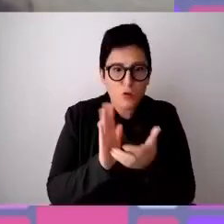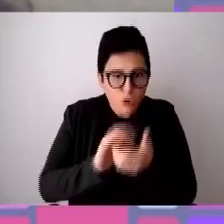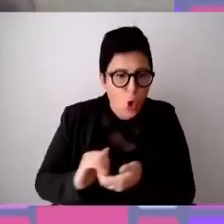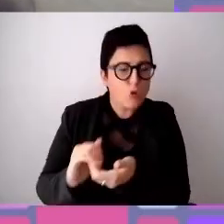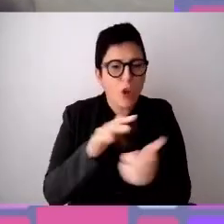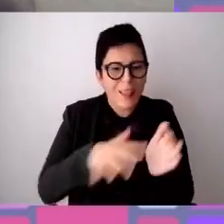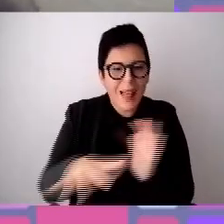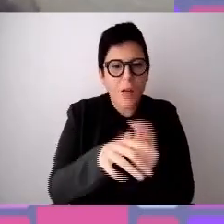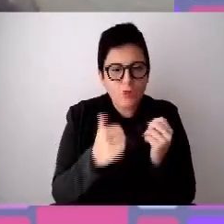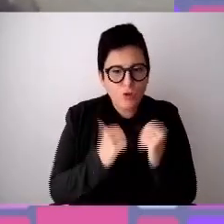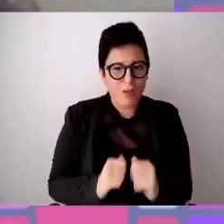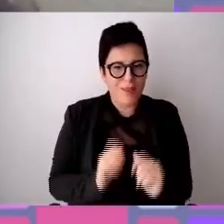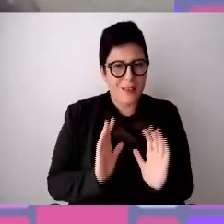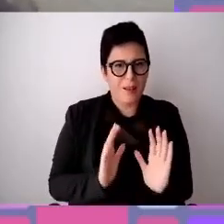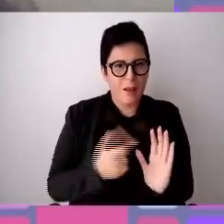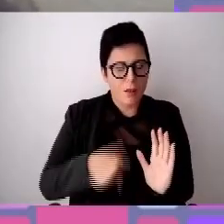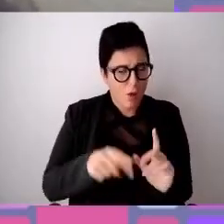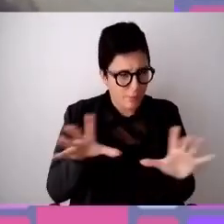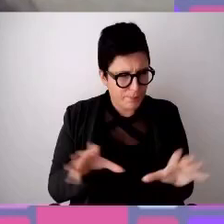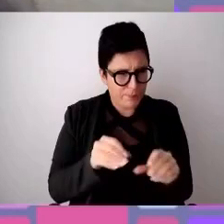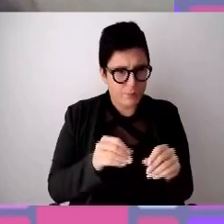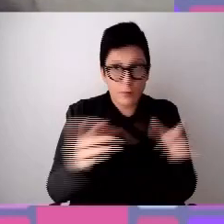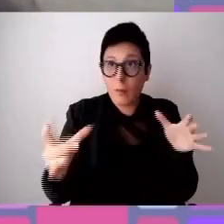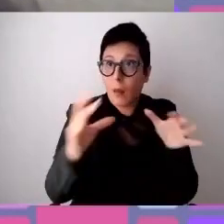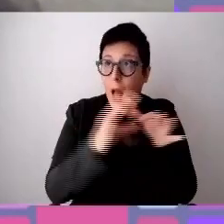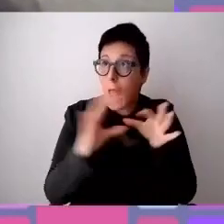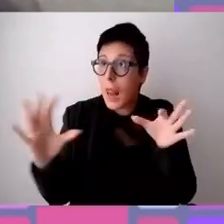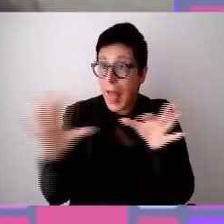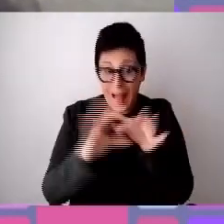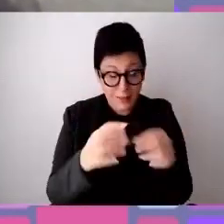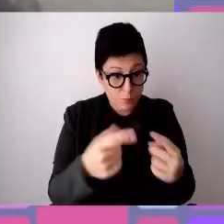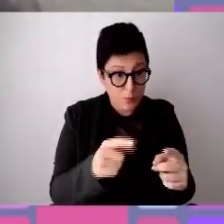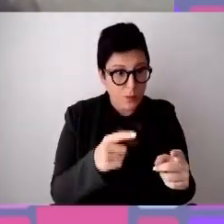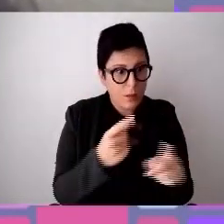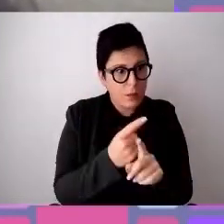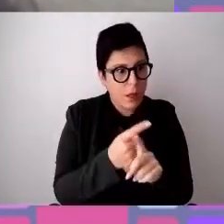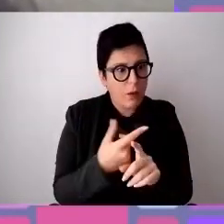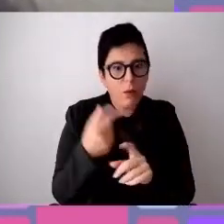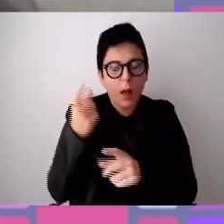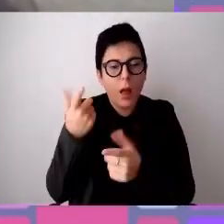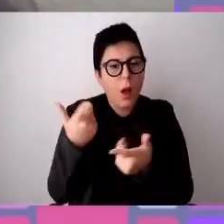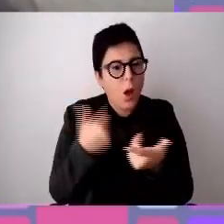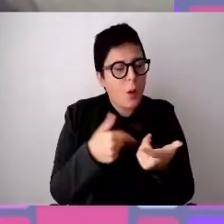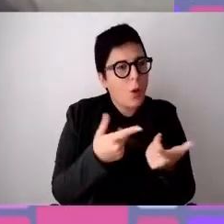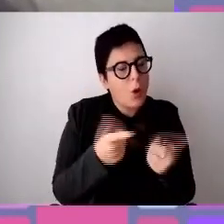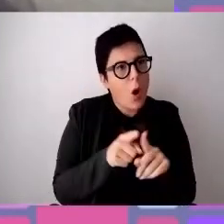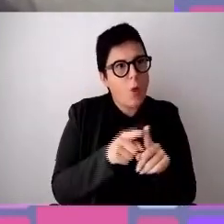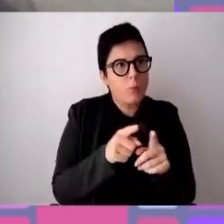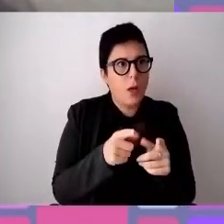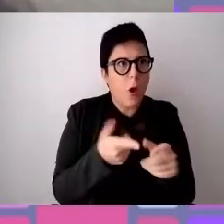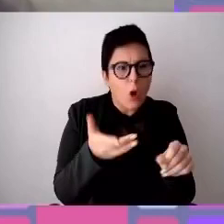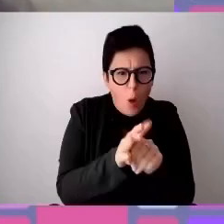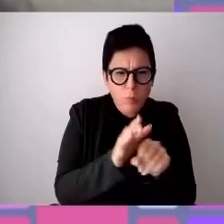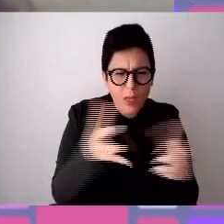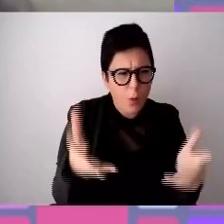alleanze, provare a colmare quel vuoto che la politica e le norme quindi e anche